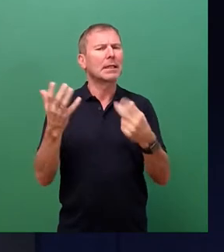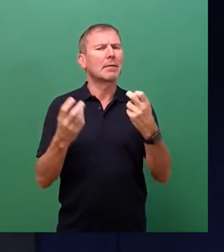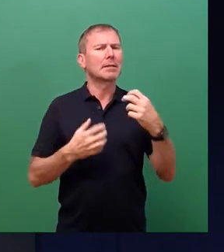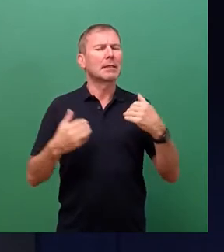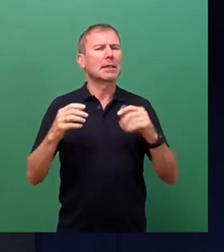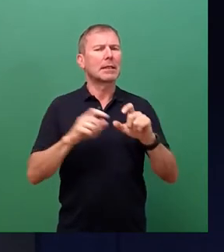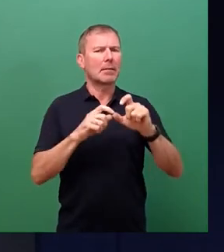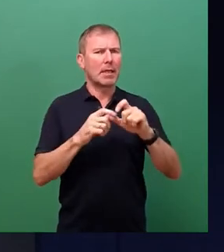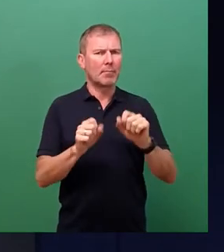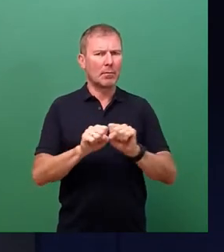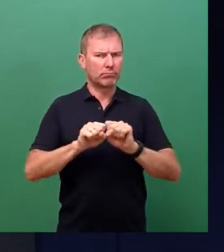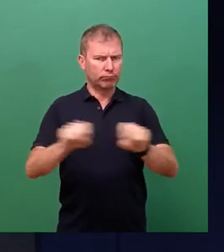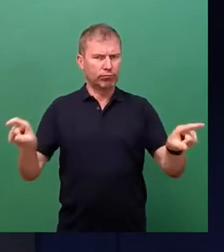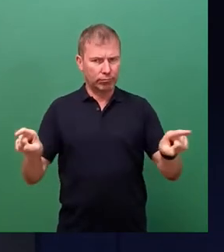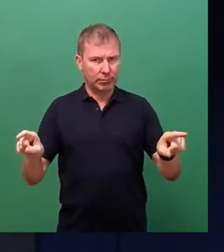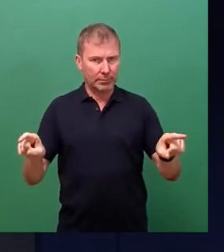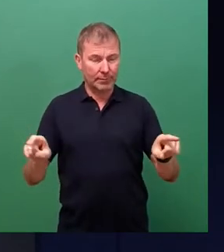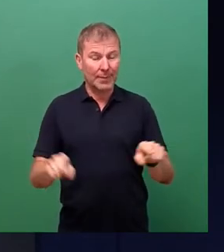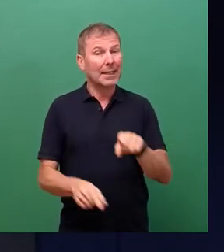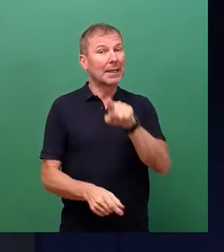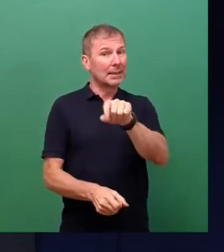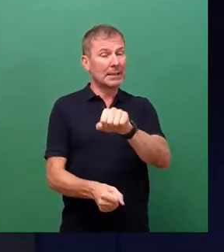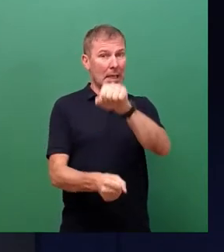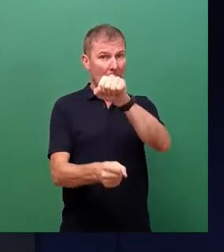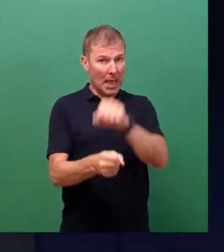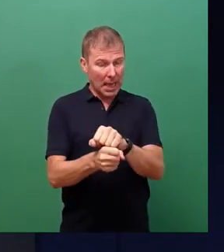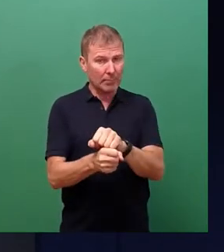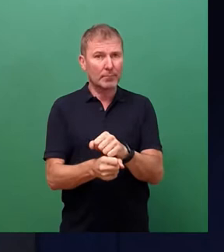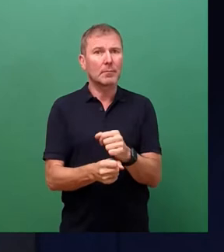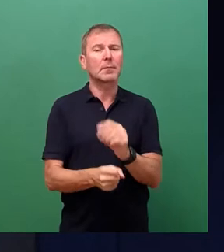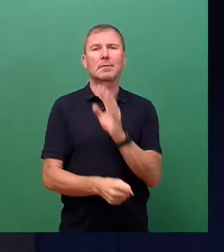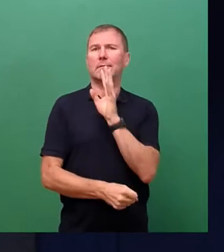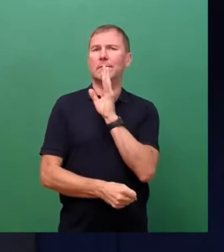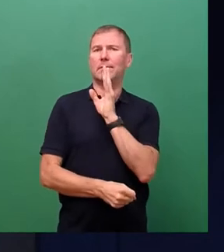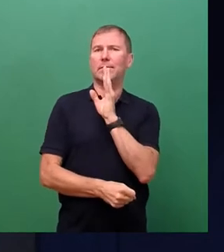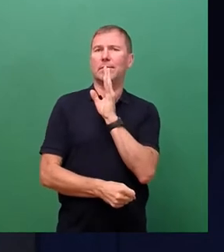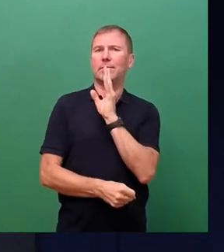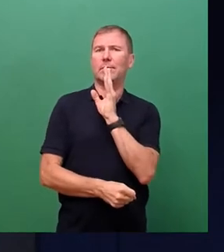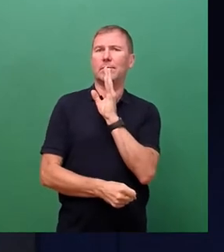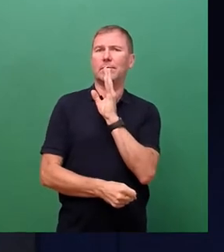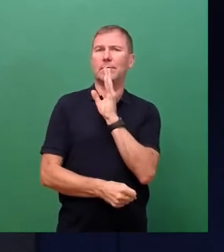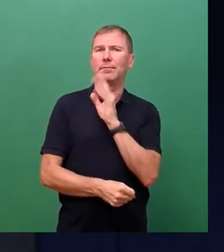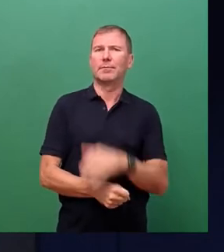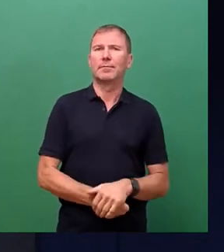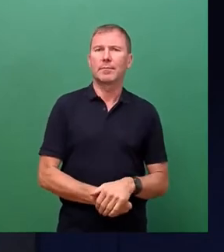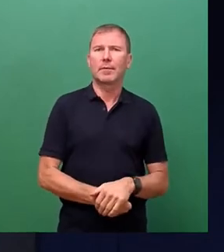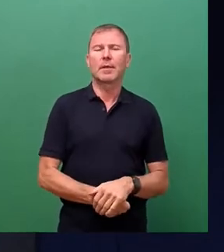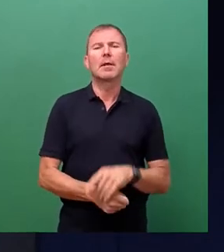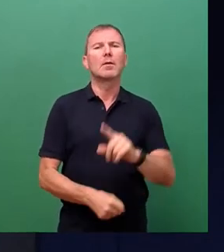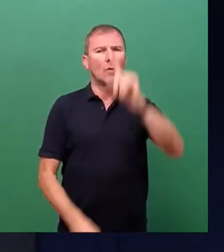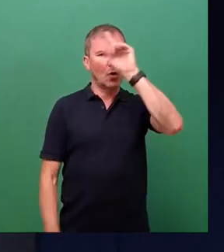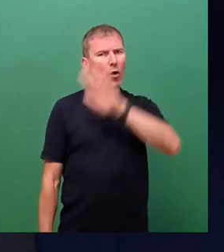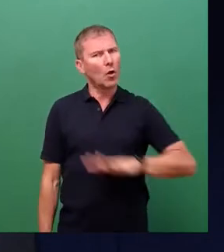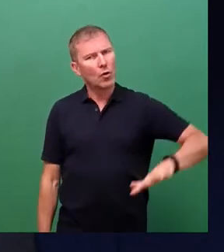Und dieses Amt äußert sich, dass in Deutschland durch einen